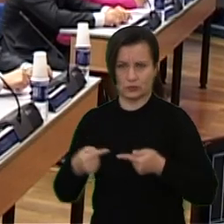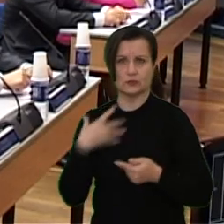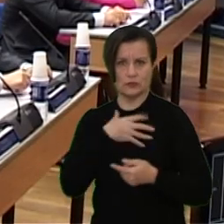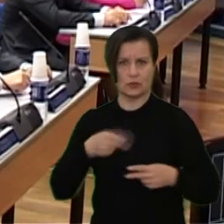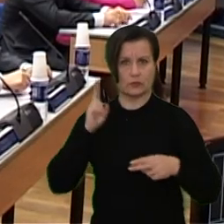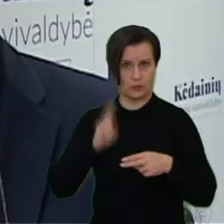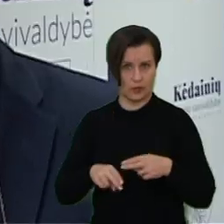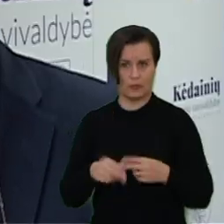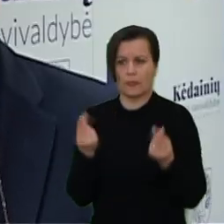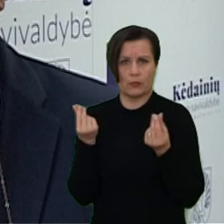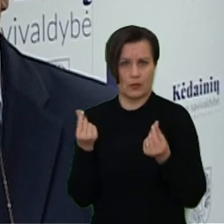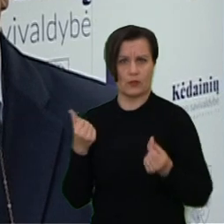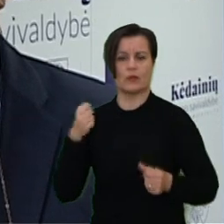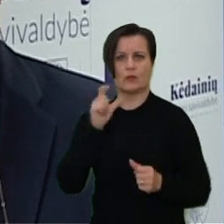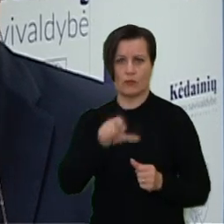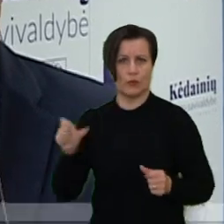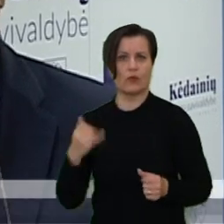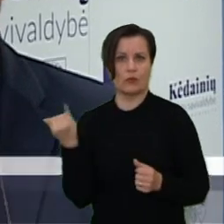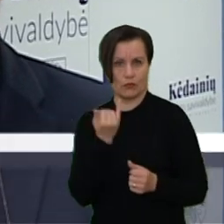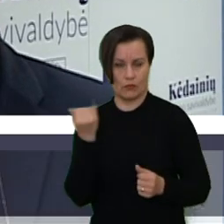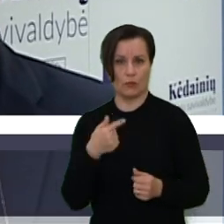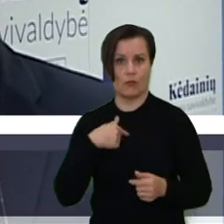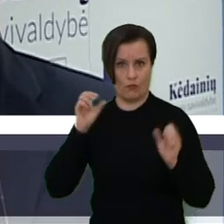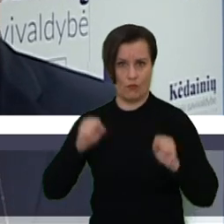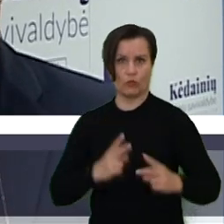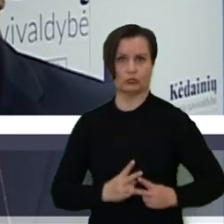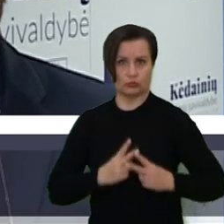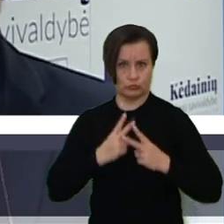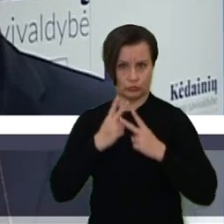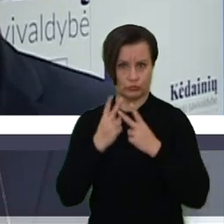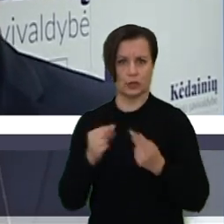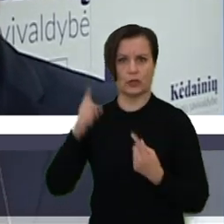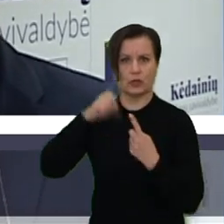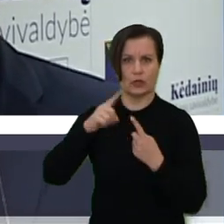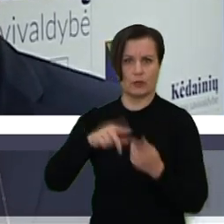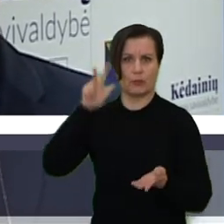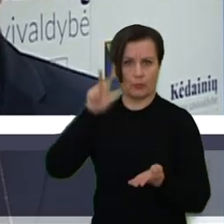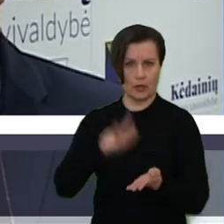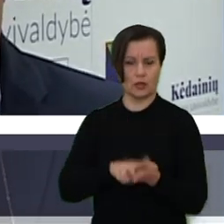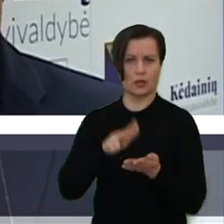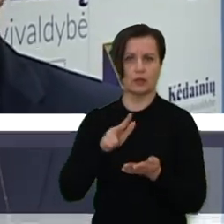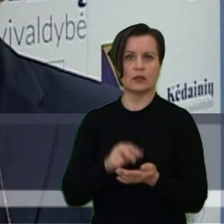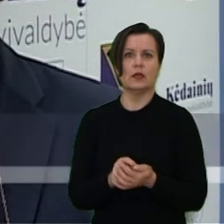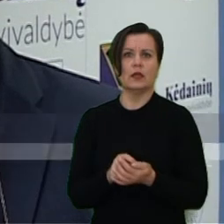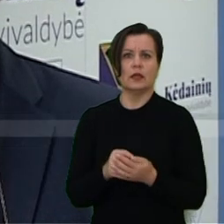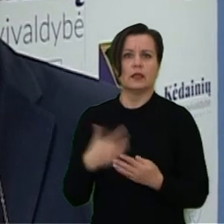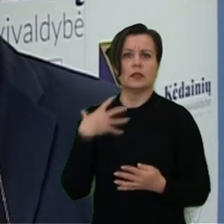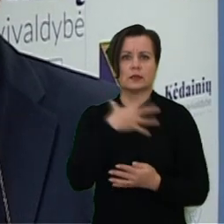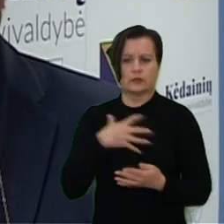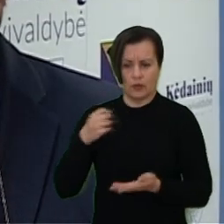visą laiką pinigai žmonėm yra įdomu ir aš tikrai galiu pasidžiaugti, kad taryba patvirtino labai svarbu